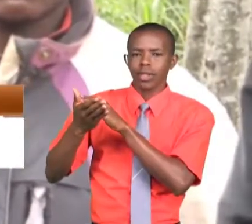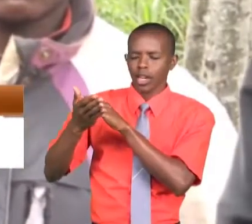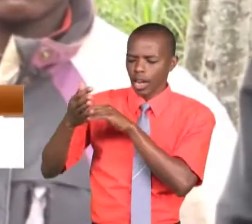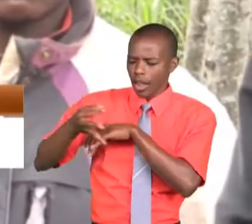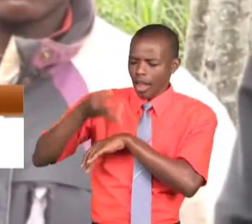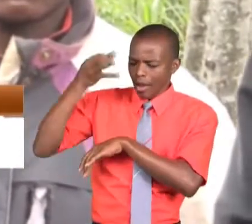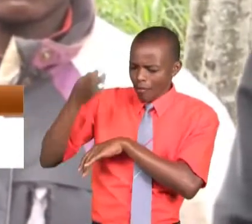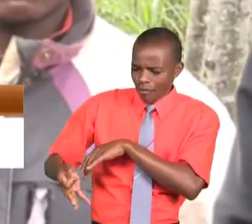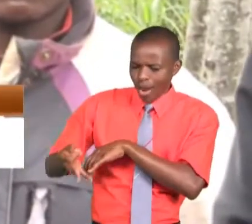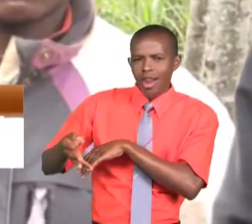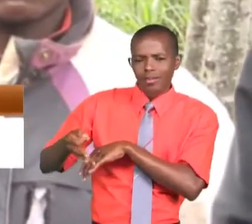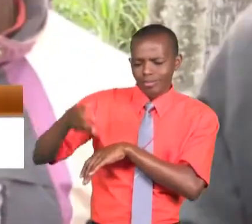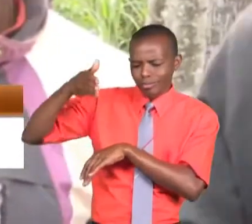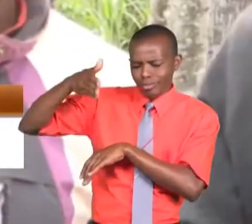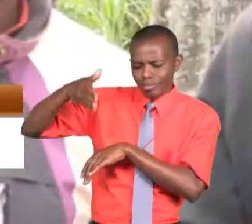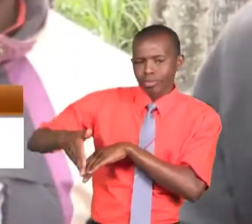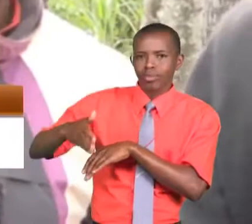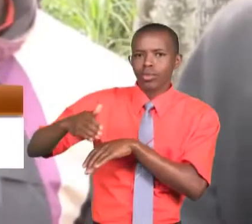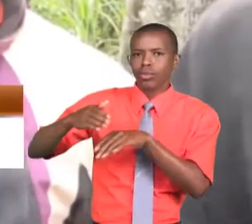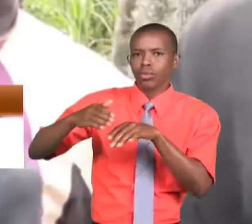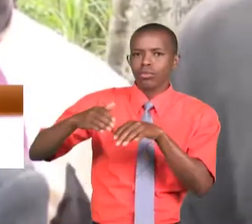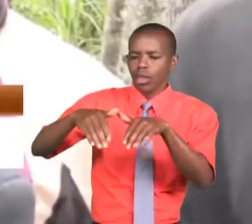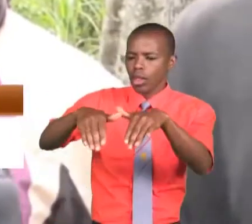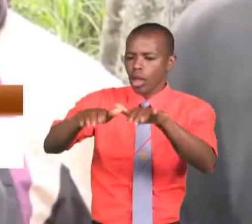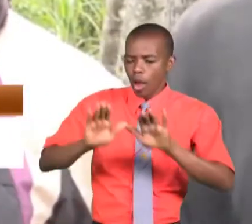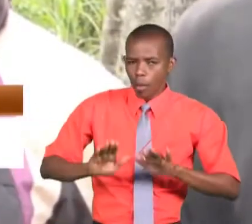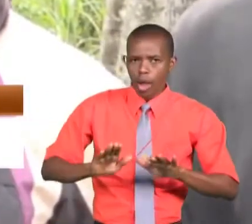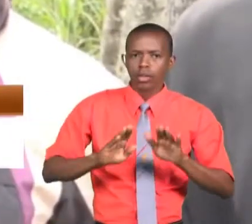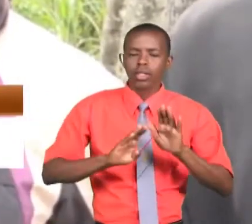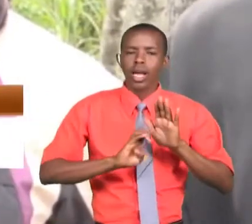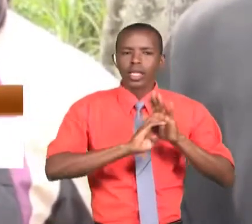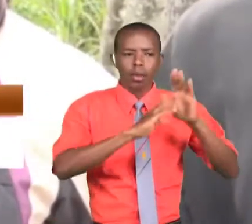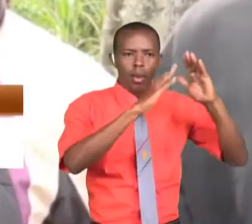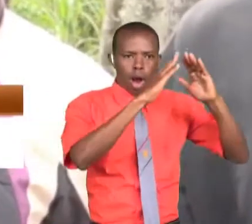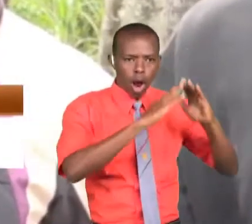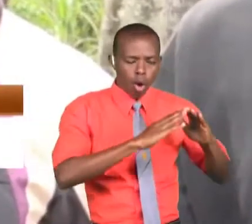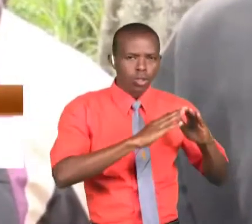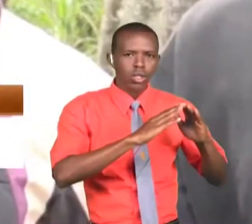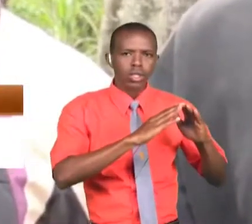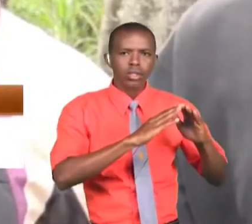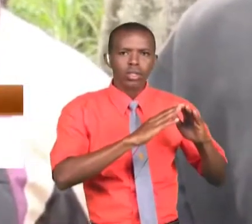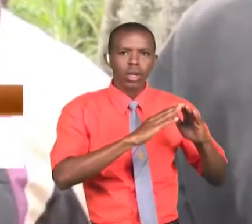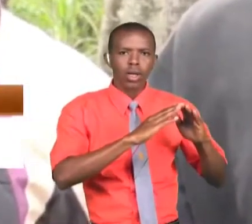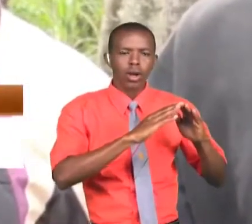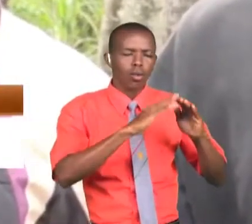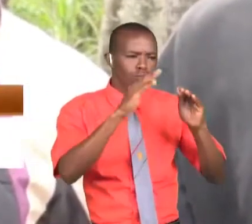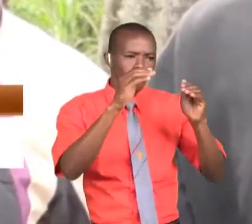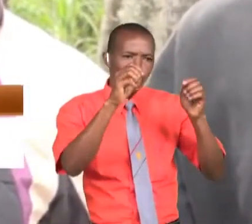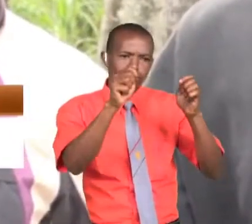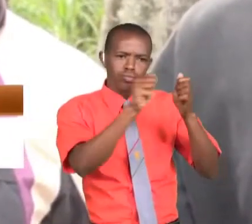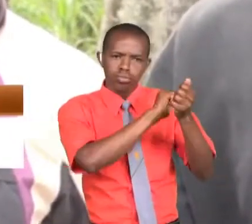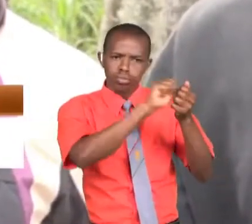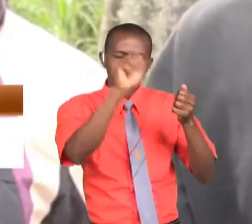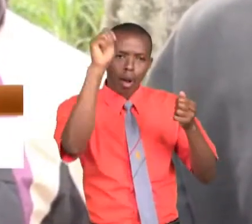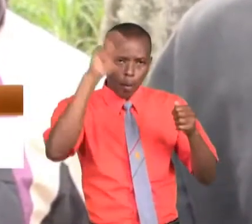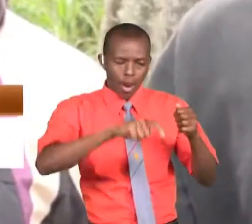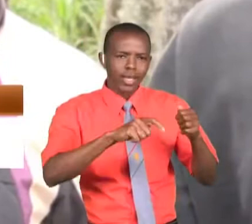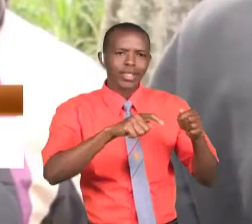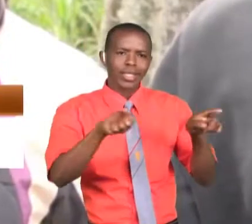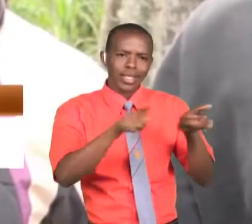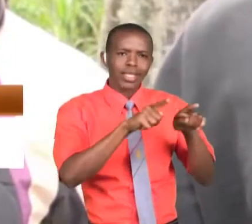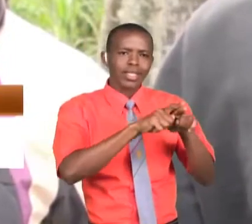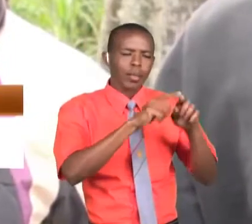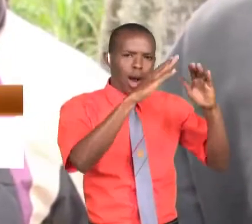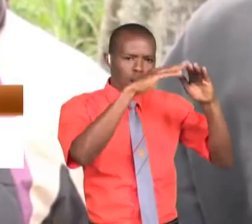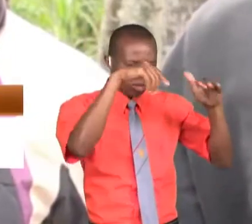tarikiti kwa iyo shimo Kama anachinyongea kwa iyo kama iyo nyumba Si iyo nyumba itachomolewa ama yapamolewa Kwa iyo nyumba tena wanachimba hapo kaburi kwa